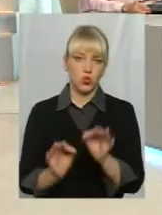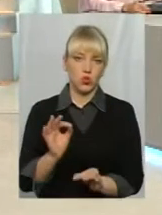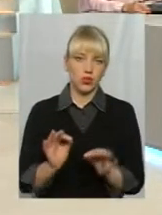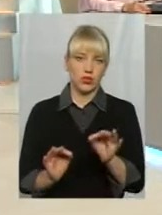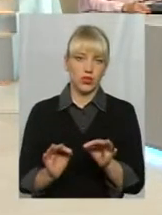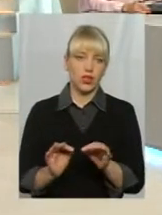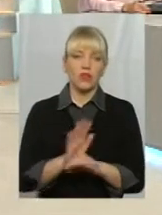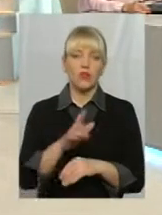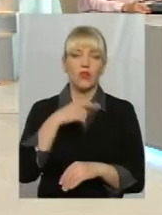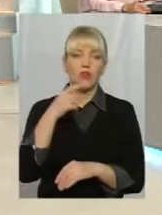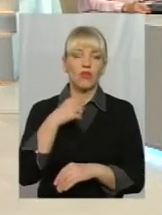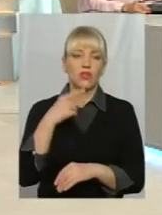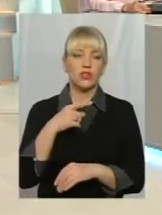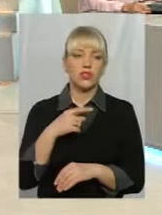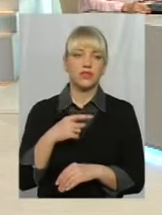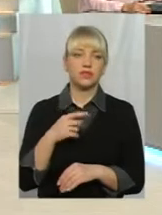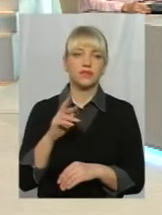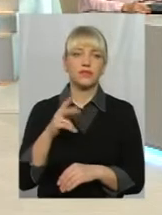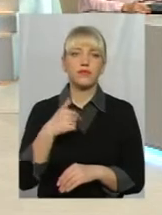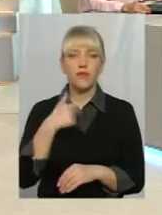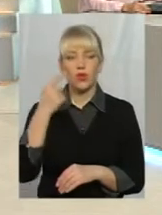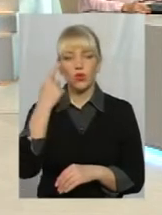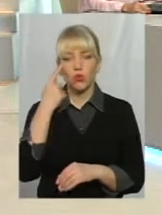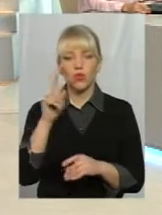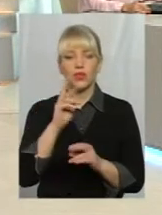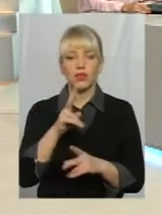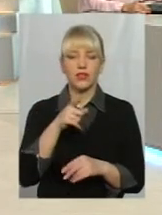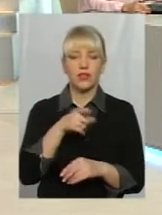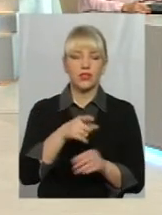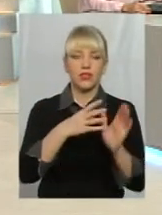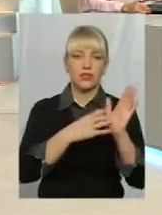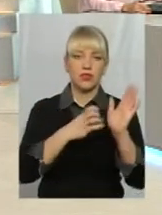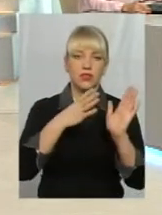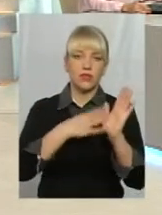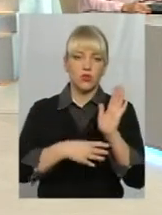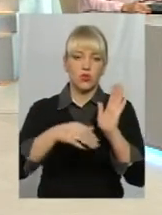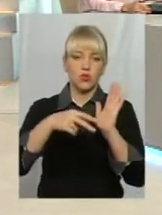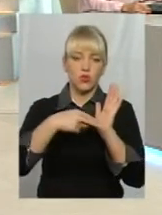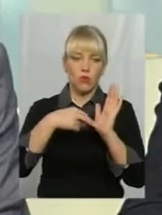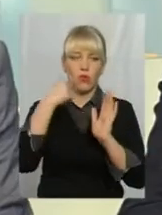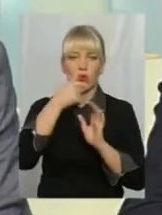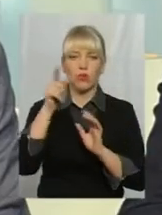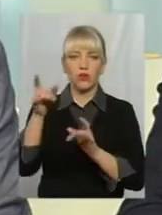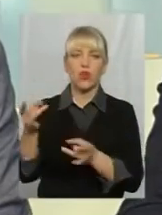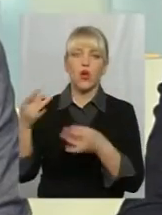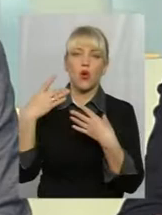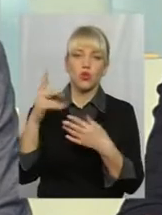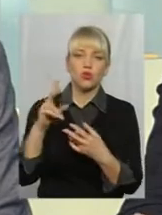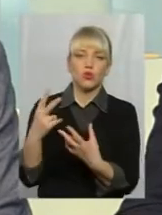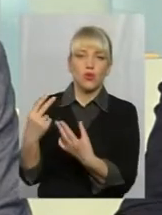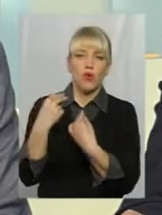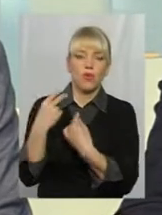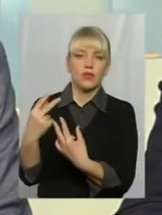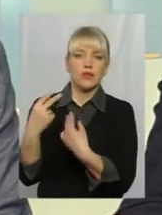Не говорити там, як я думаю, так і було з 1997 року, їм щось розказували, щось обіцяли, на